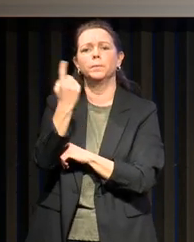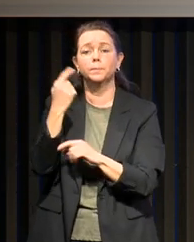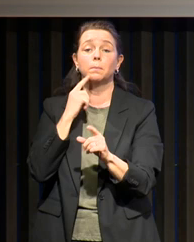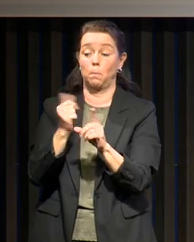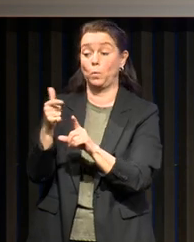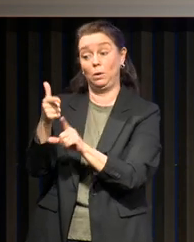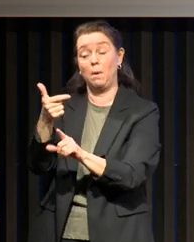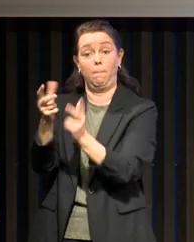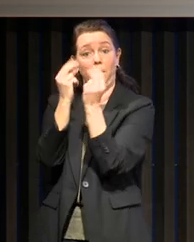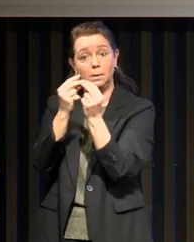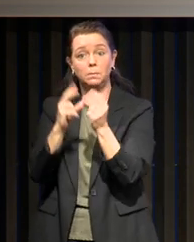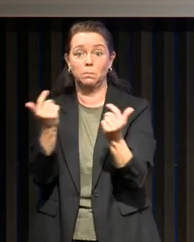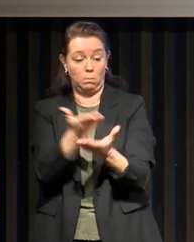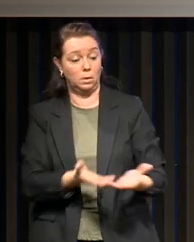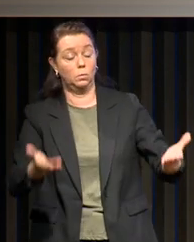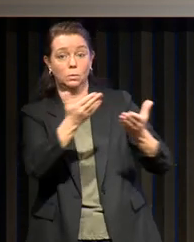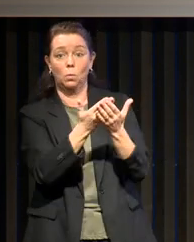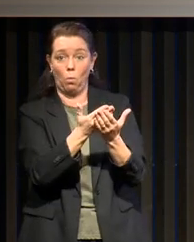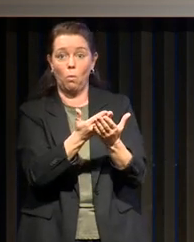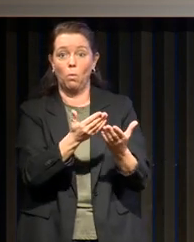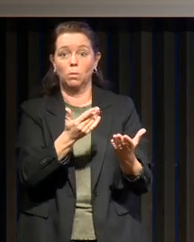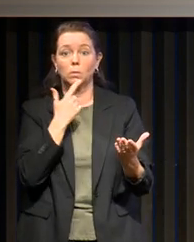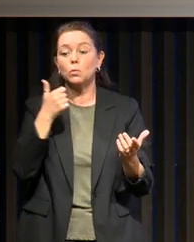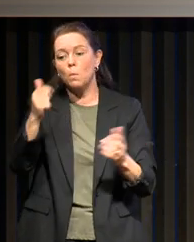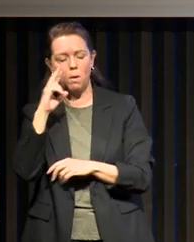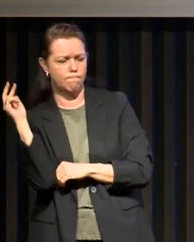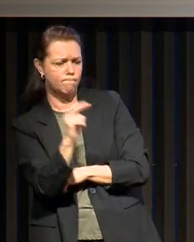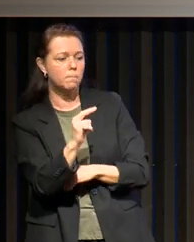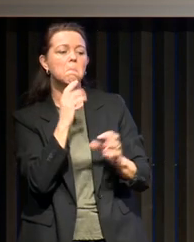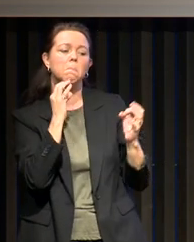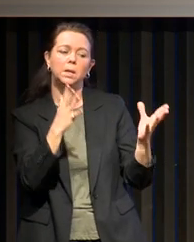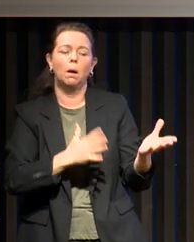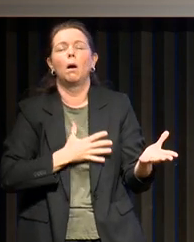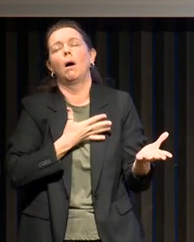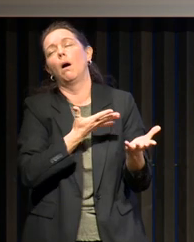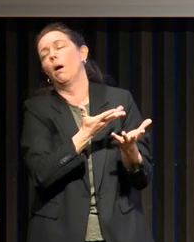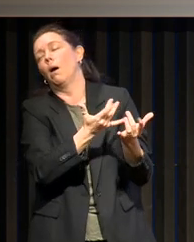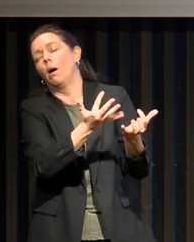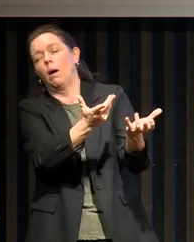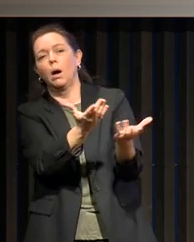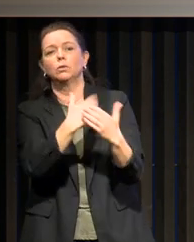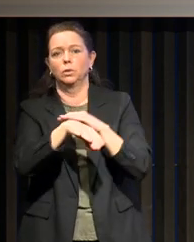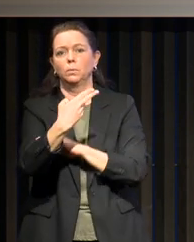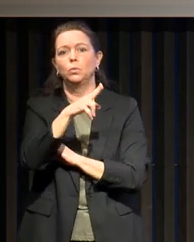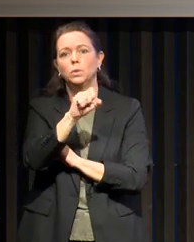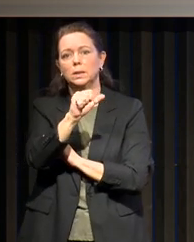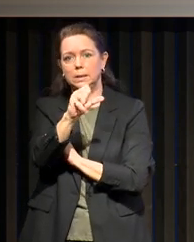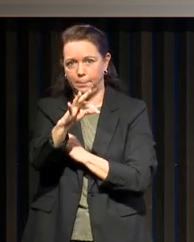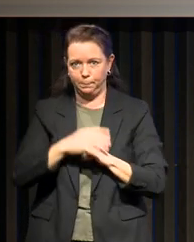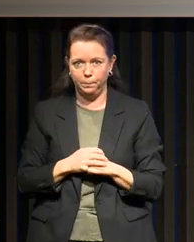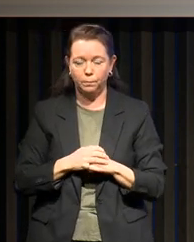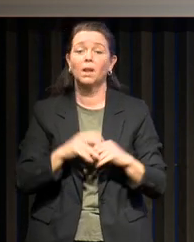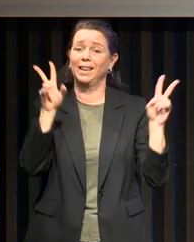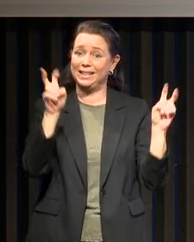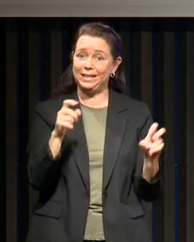états d'âme autour de ce qui constituera le romantisme chez Musset. Dans la confession d'un enfant